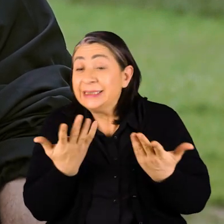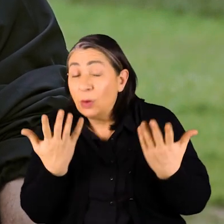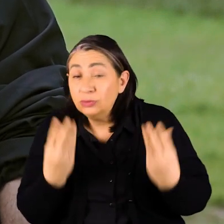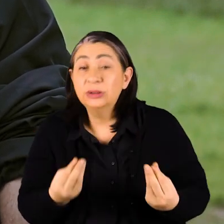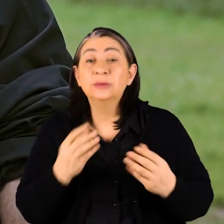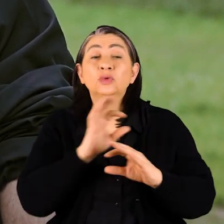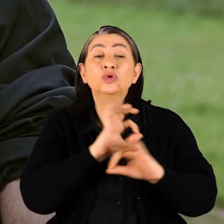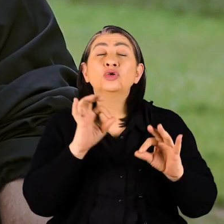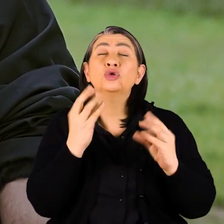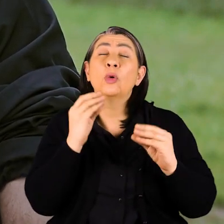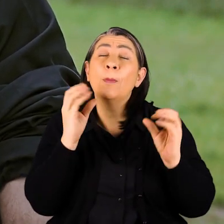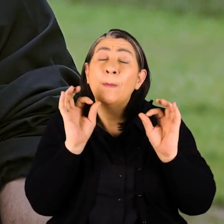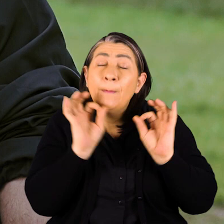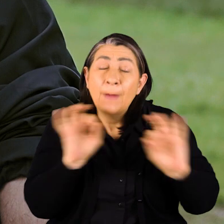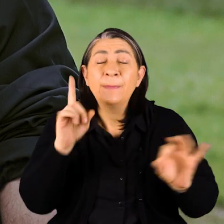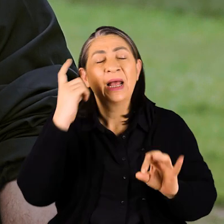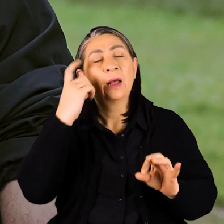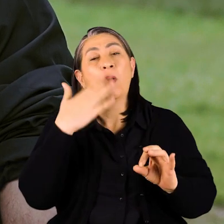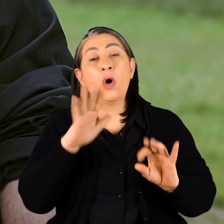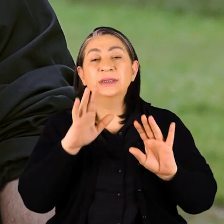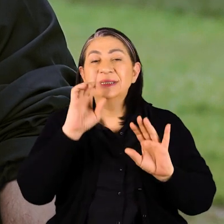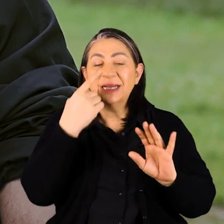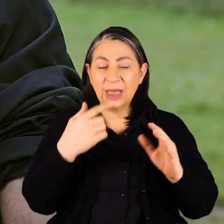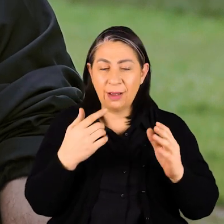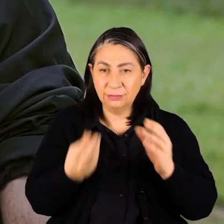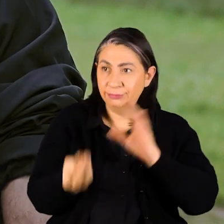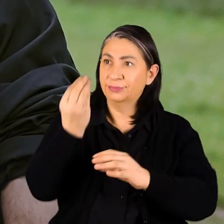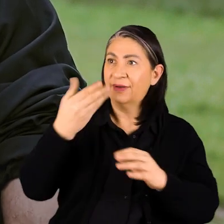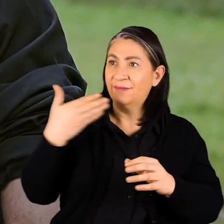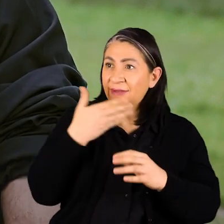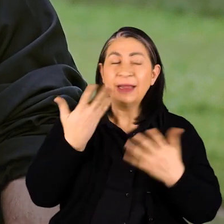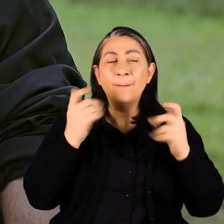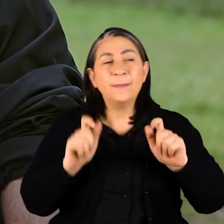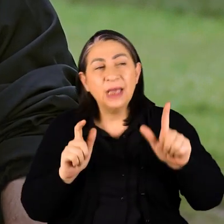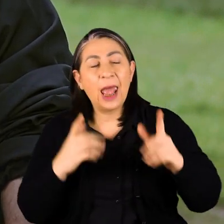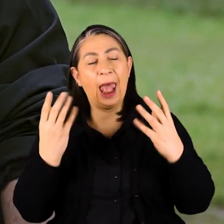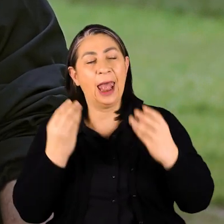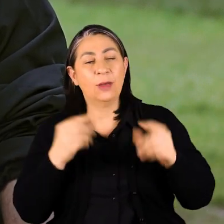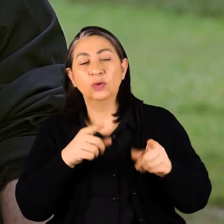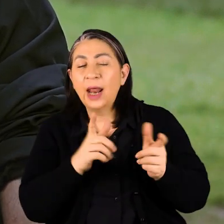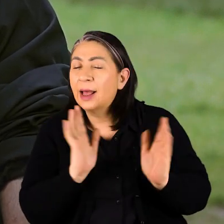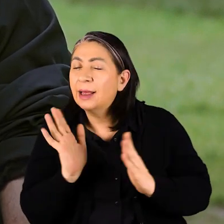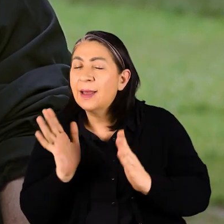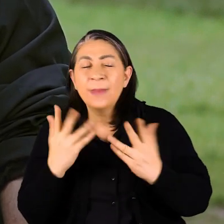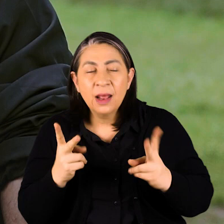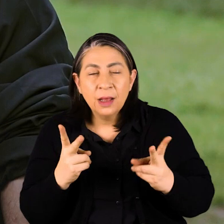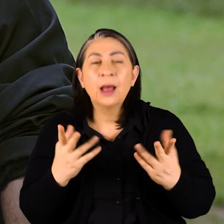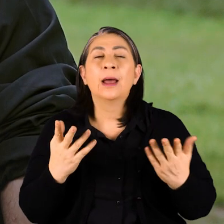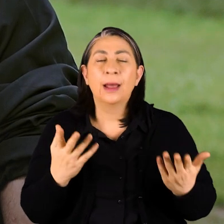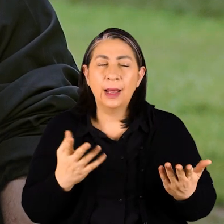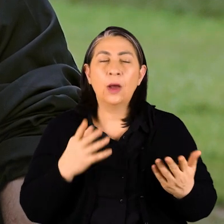karşılaşacağımızın çok bir ön bilgisi yok Yani sadece önümüze çıktığı fırsat ne yapabiliriz En iyi şekilde bunu nereye taşıyabiliriz